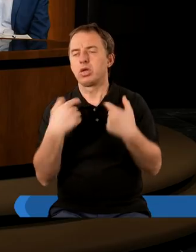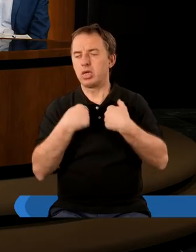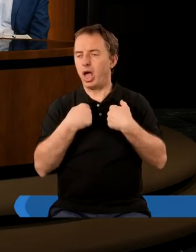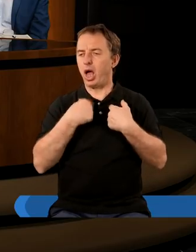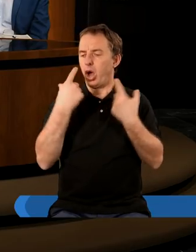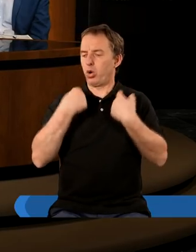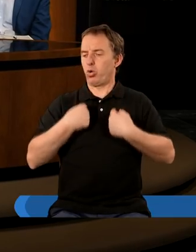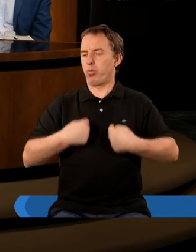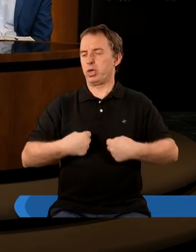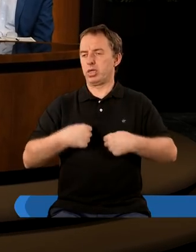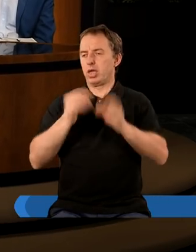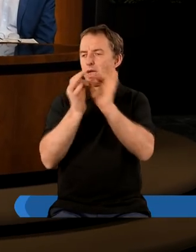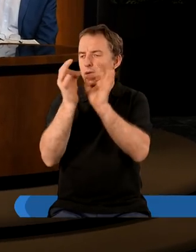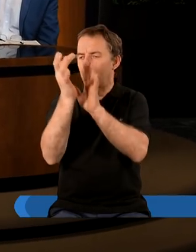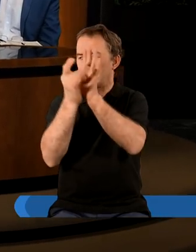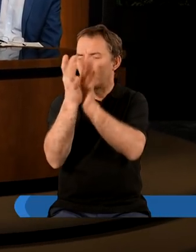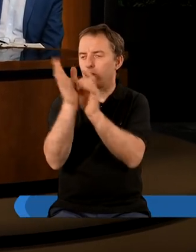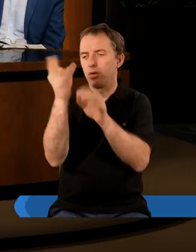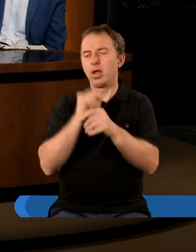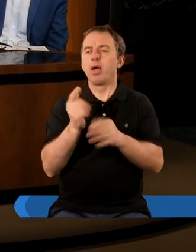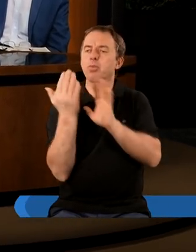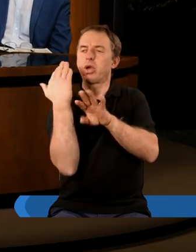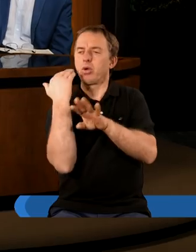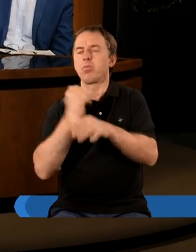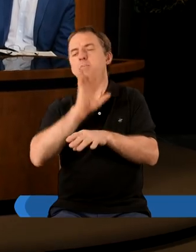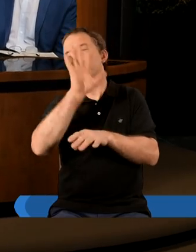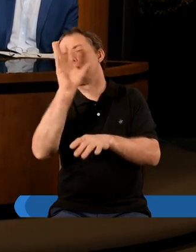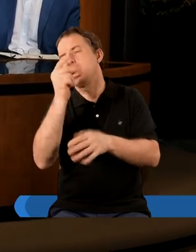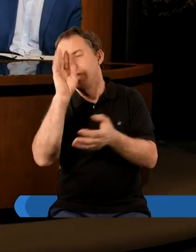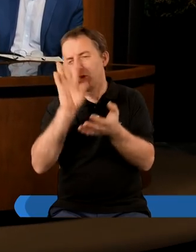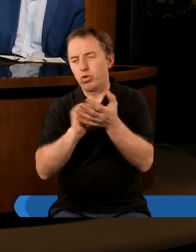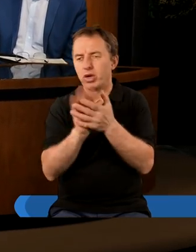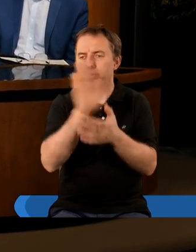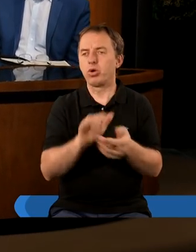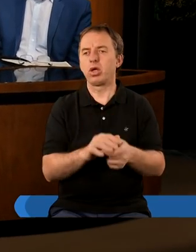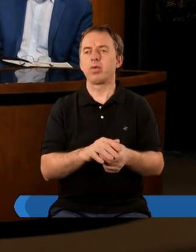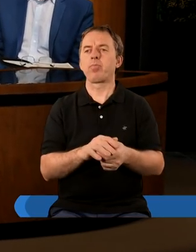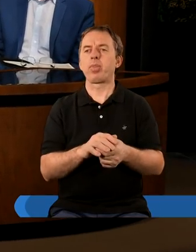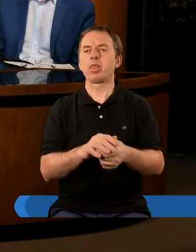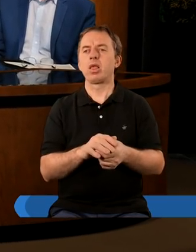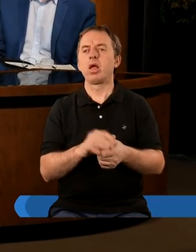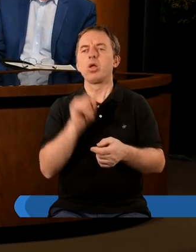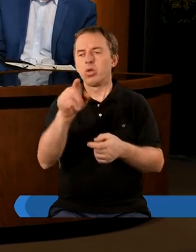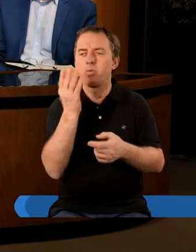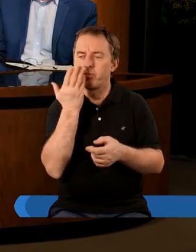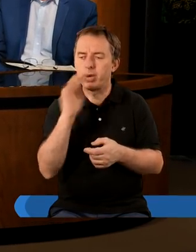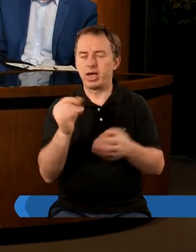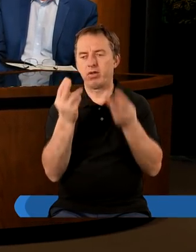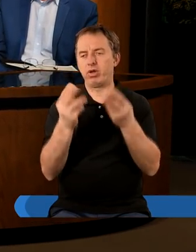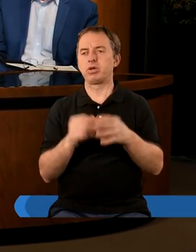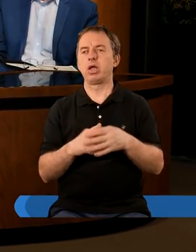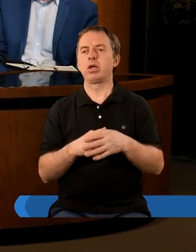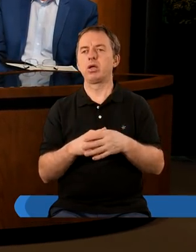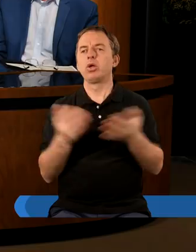osobiste życie przeszłością nawet jeżeli miałeś piękne doświadczenia z Bogiem one są bardzo